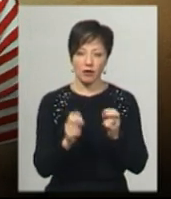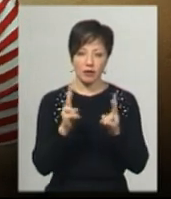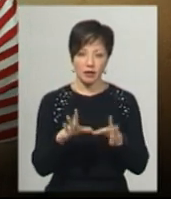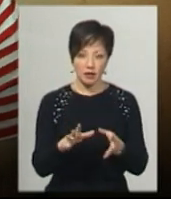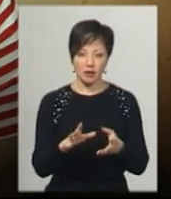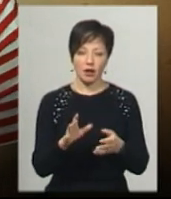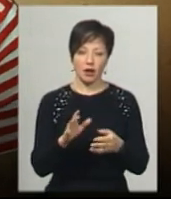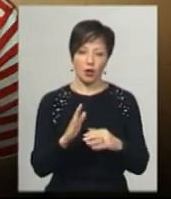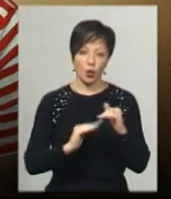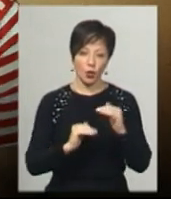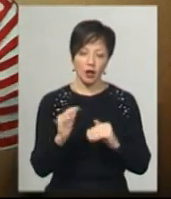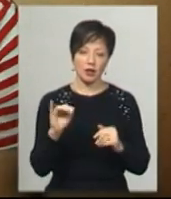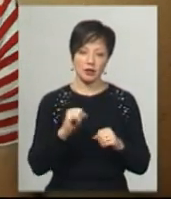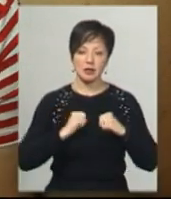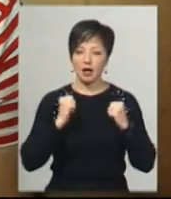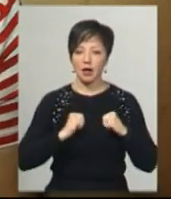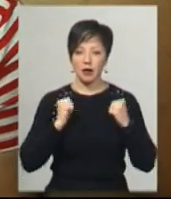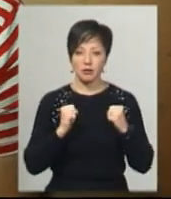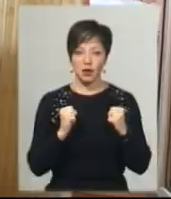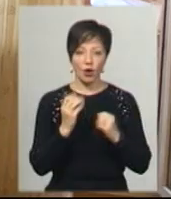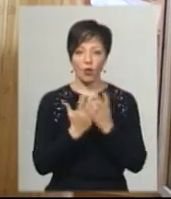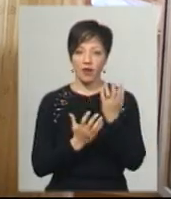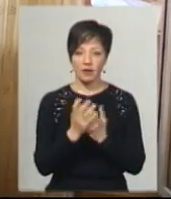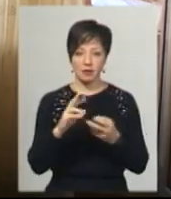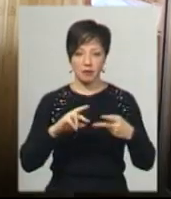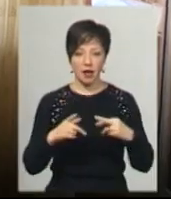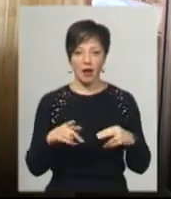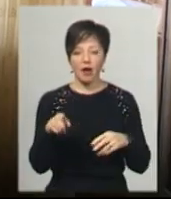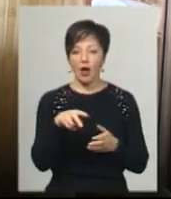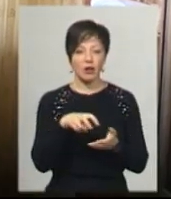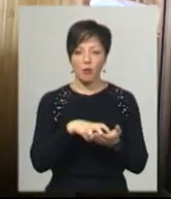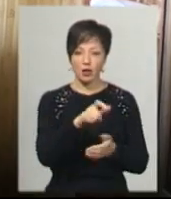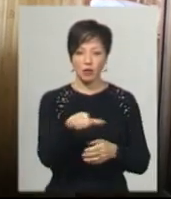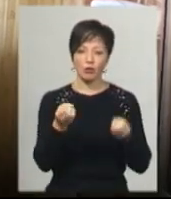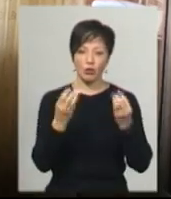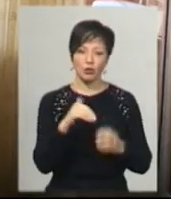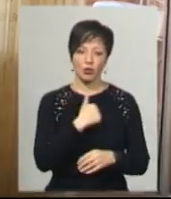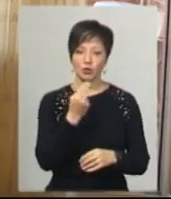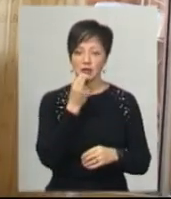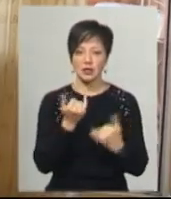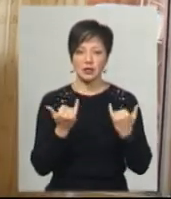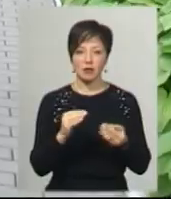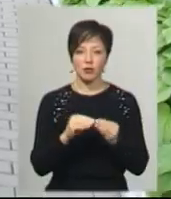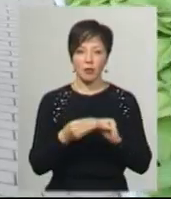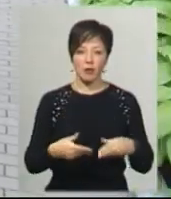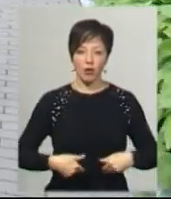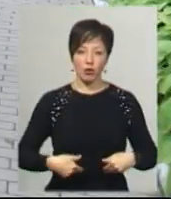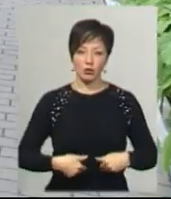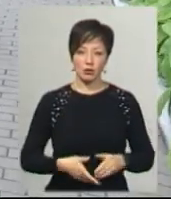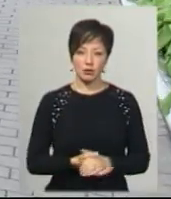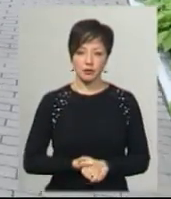дезінфекціруємо руки і стараємося навіть і рукавиці міняти. Вони не бояться, вони просто хочуть їсти, тому що зараз проблема – голод.